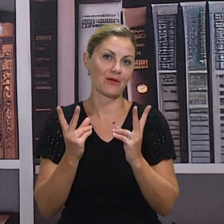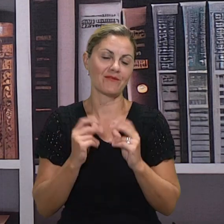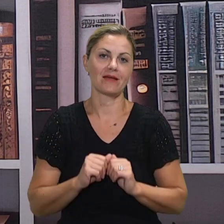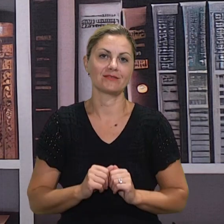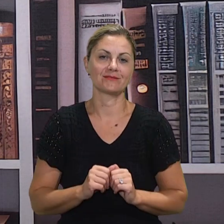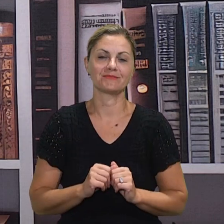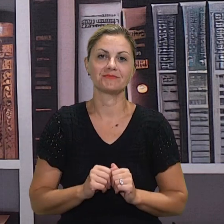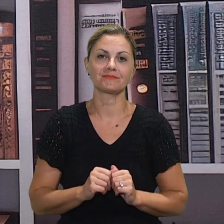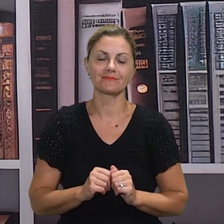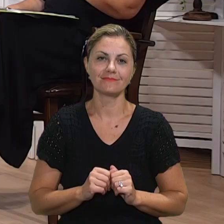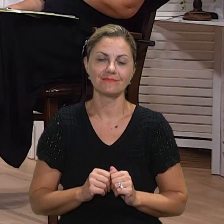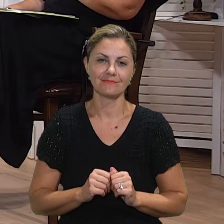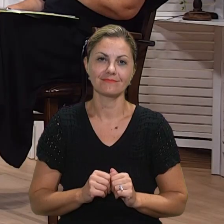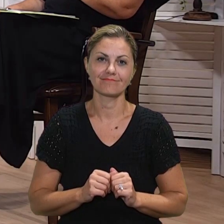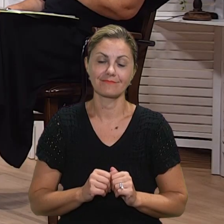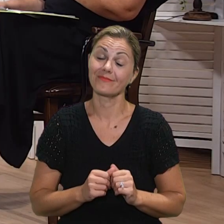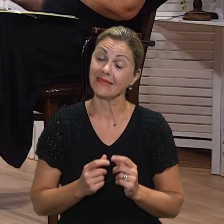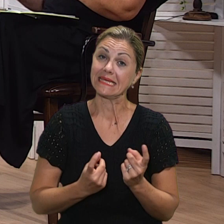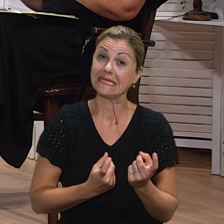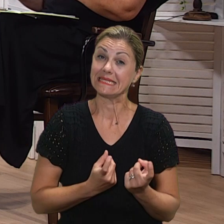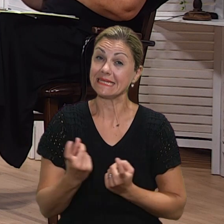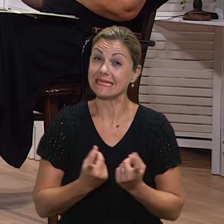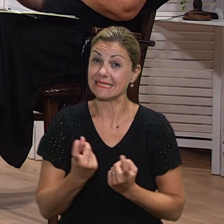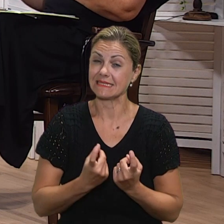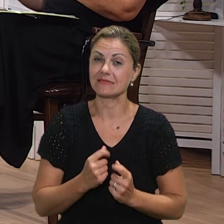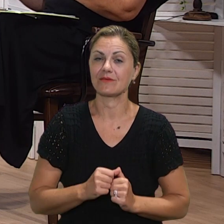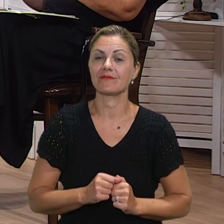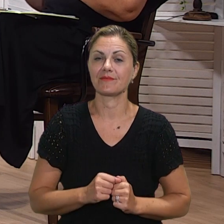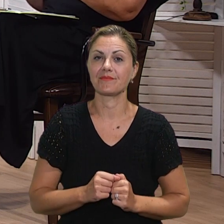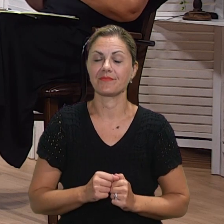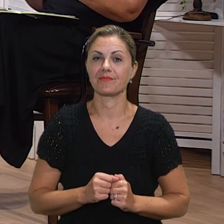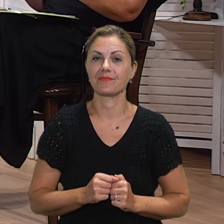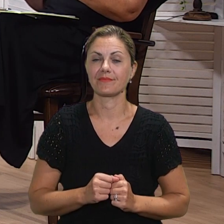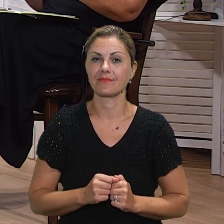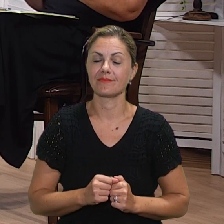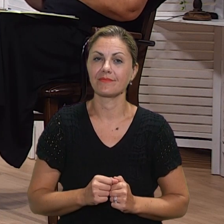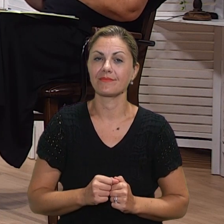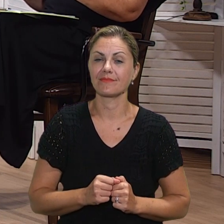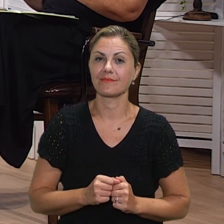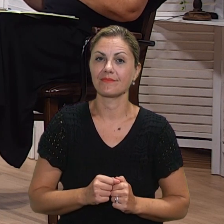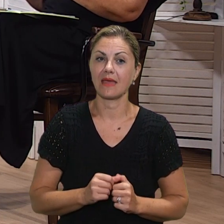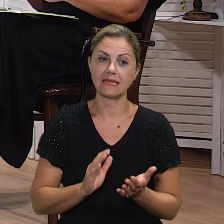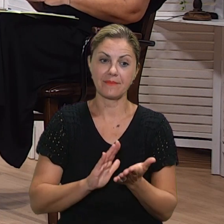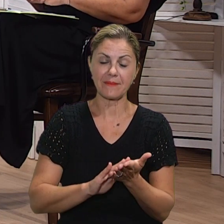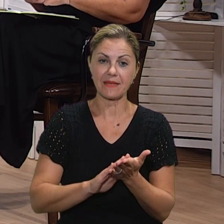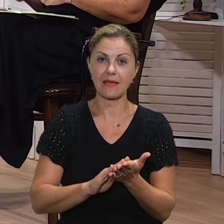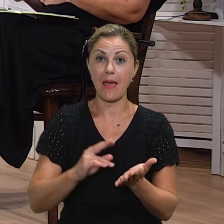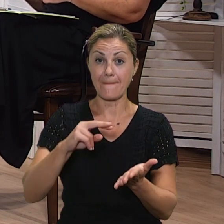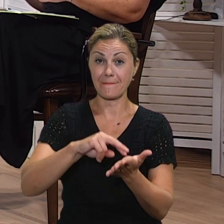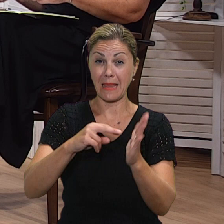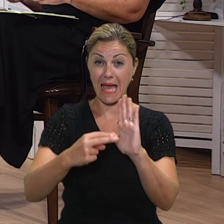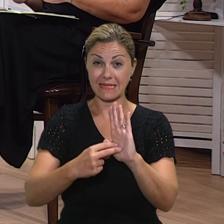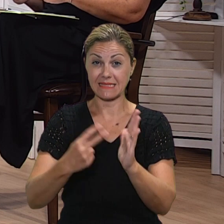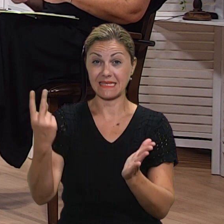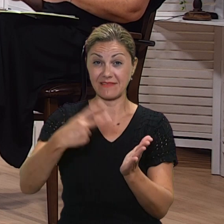krovom, mi reagiramo. Znači, kažemo, ipak je to izazov. To je ipak vaši poziv, a ne toliko zanimanje. Kakav je plan vezano za